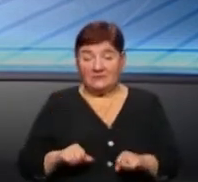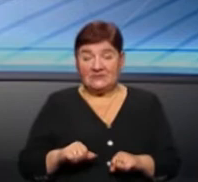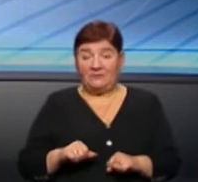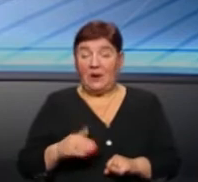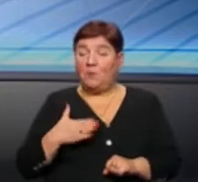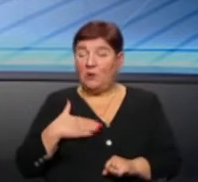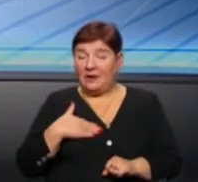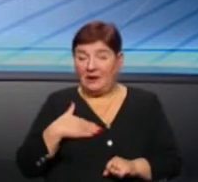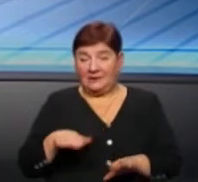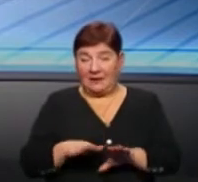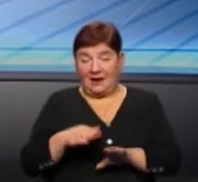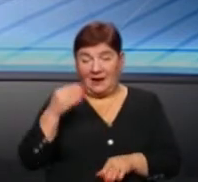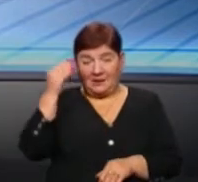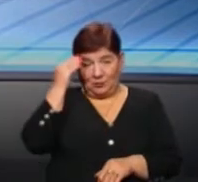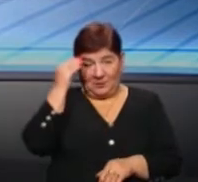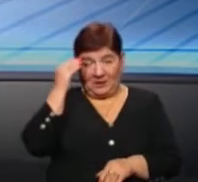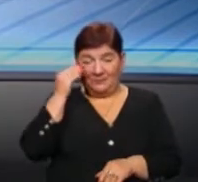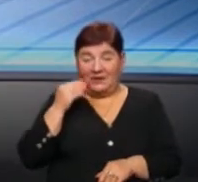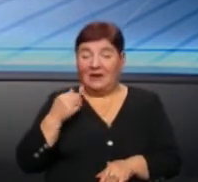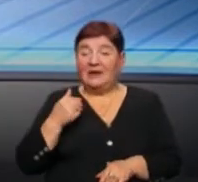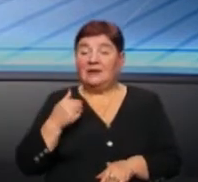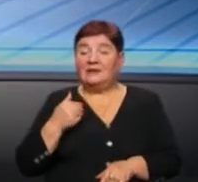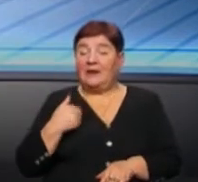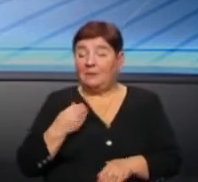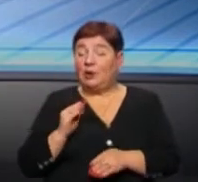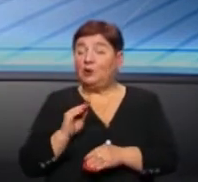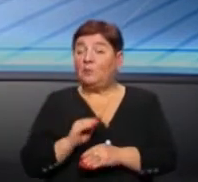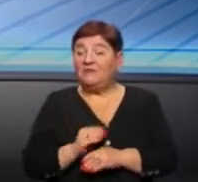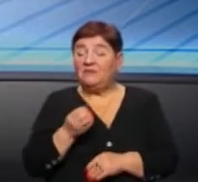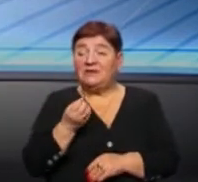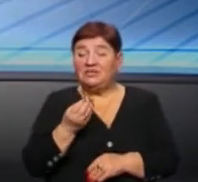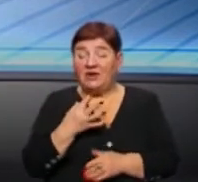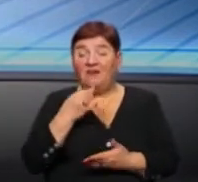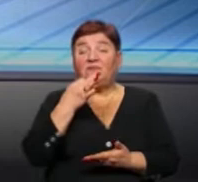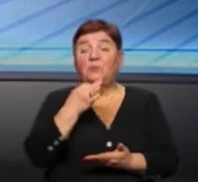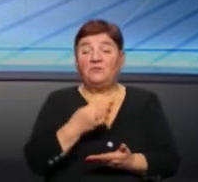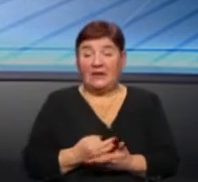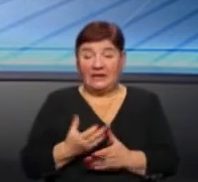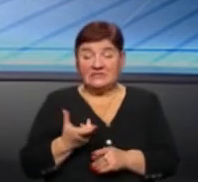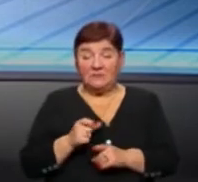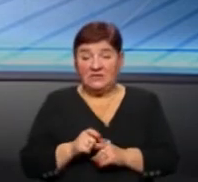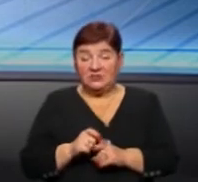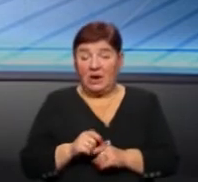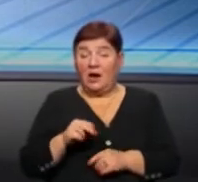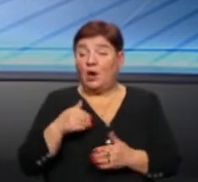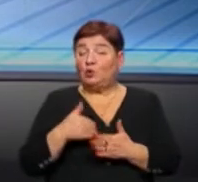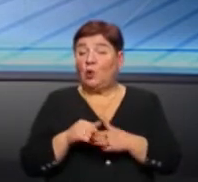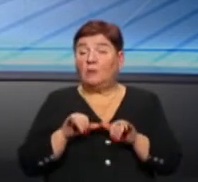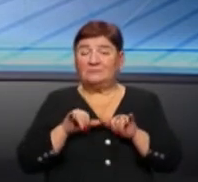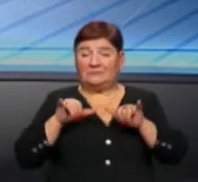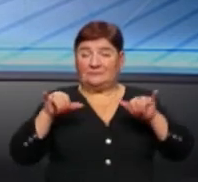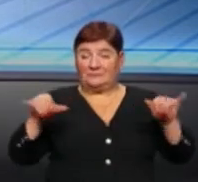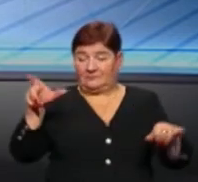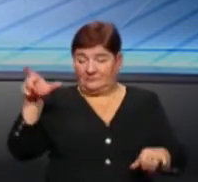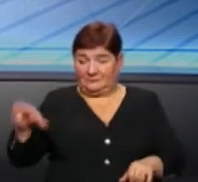моя суб'єктивна думка. Я би ще додавав, чесно кажучи, і відповідальність більше до розповсюджувачів реклами,